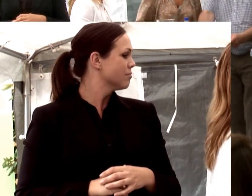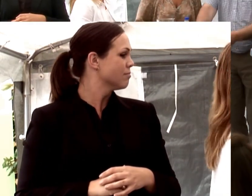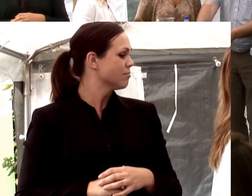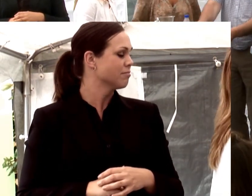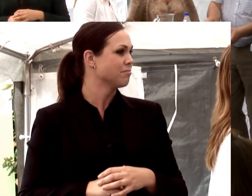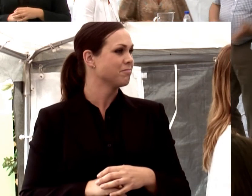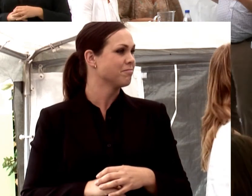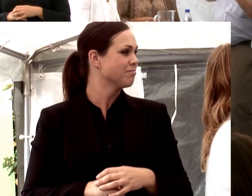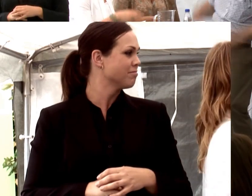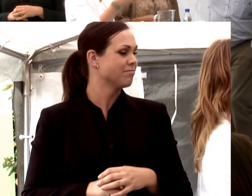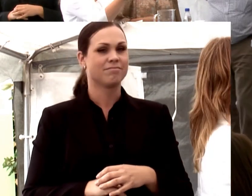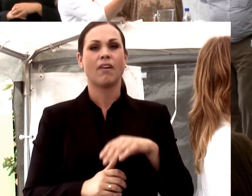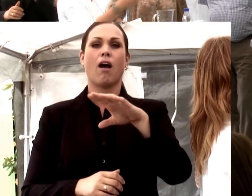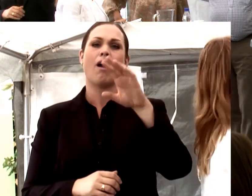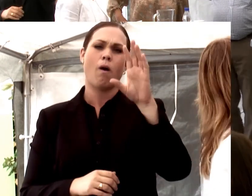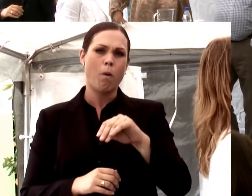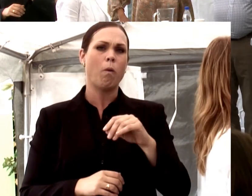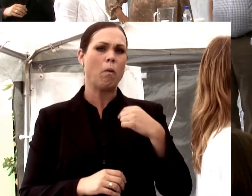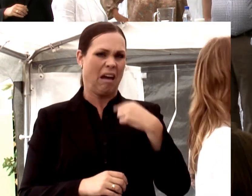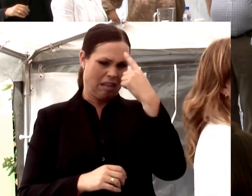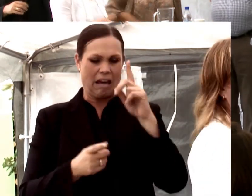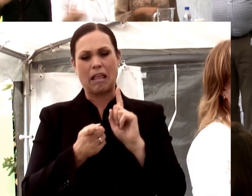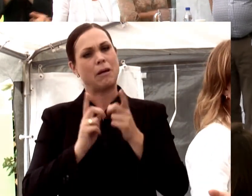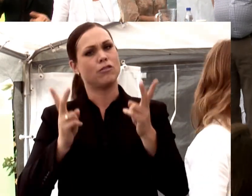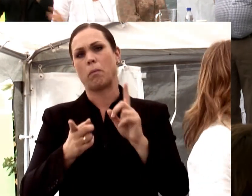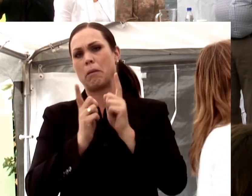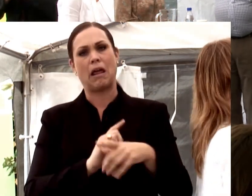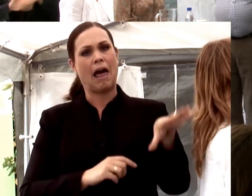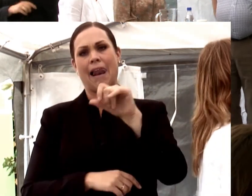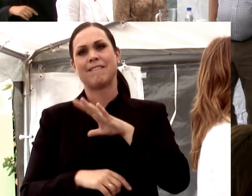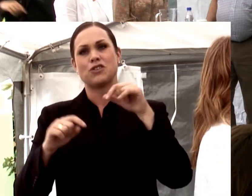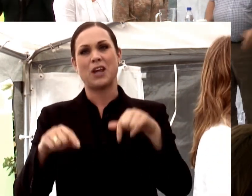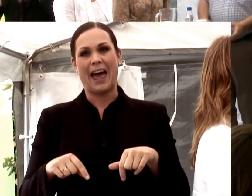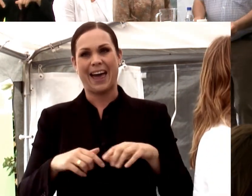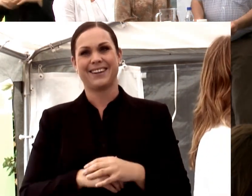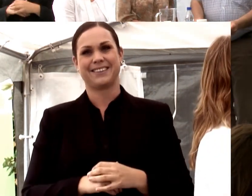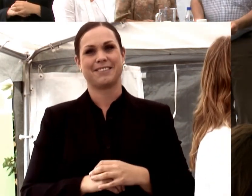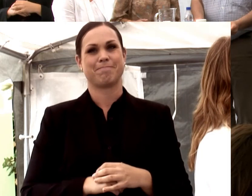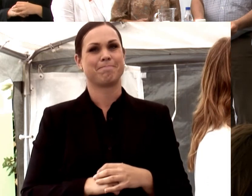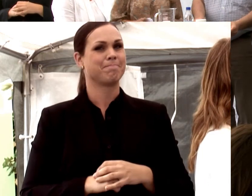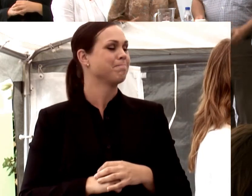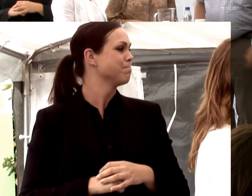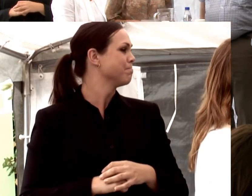Ja. Ja, jag tänker att det blir som det blir. Vi är alla här och närvarande. det är huvudsaken.